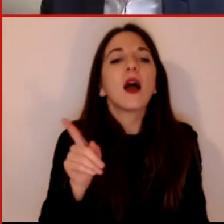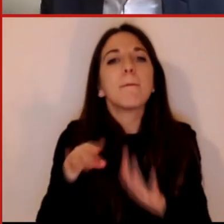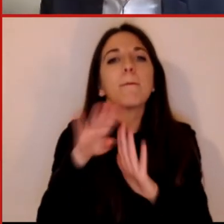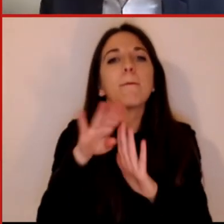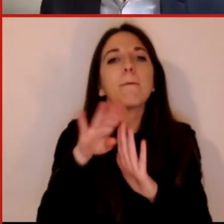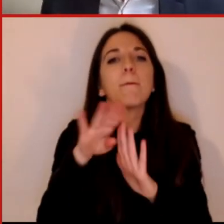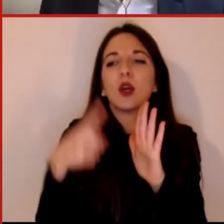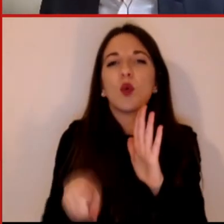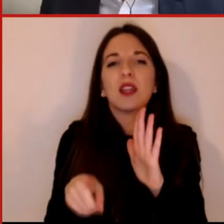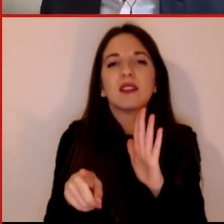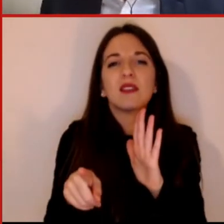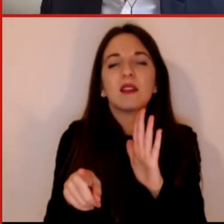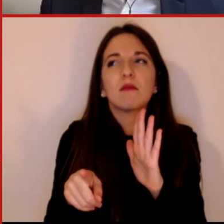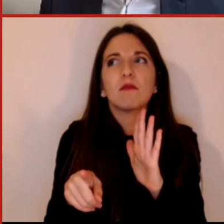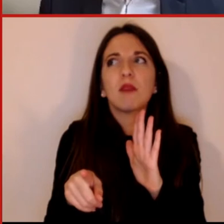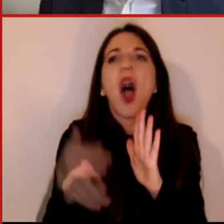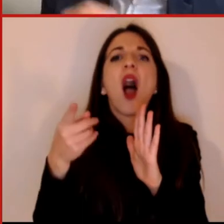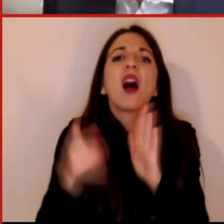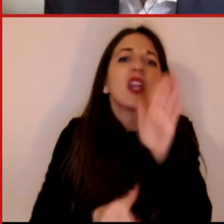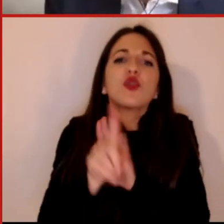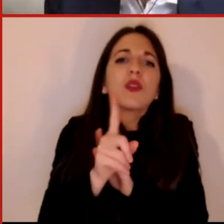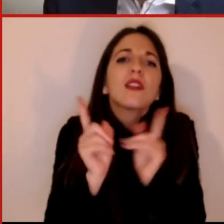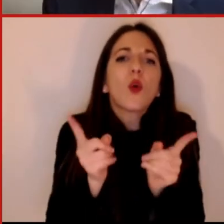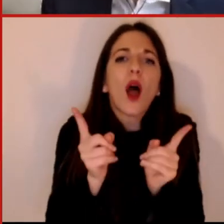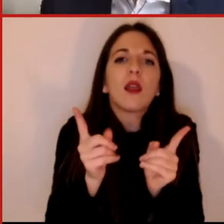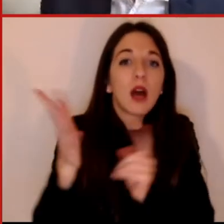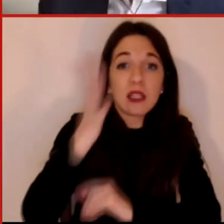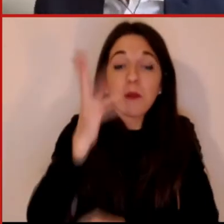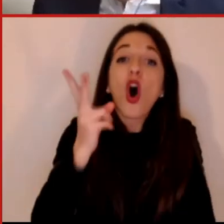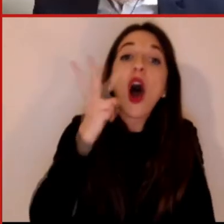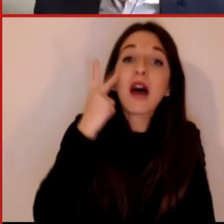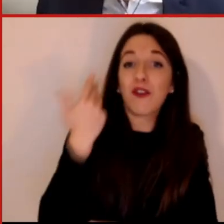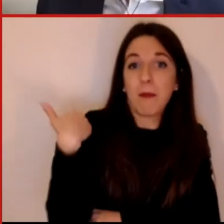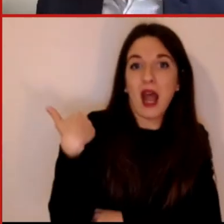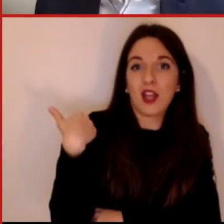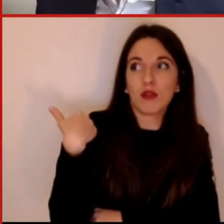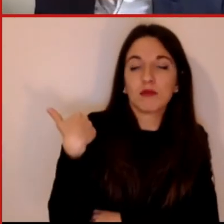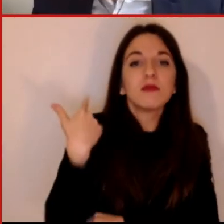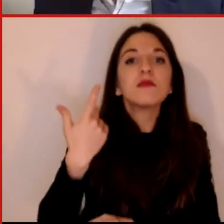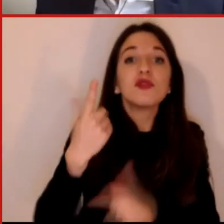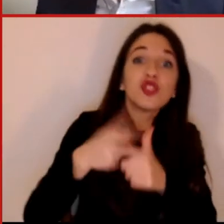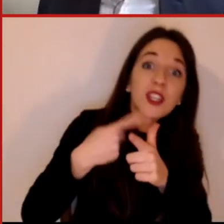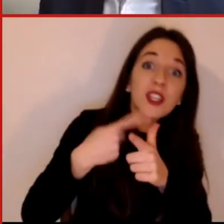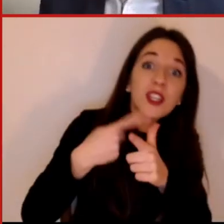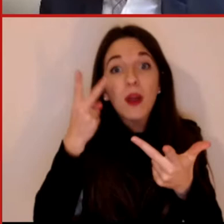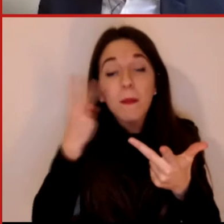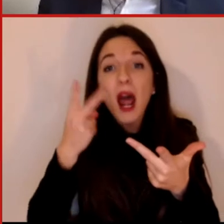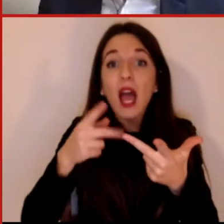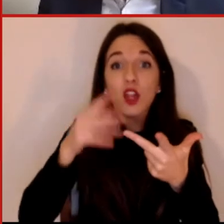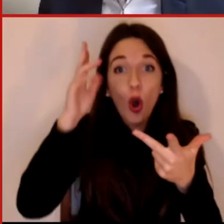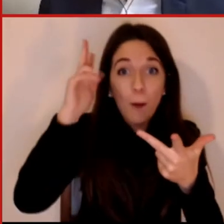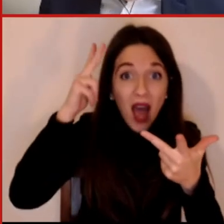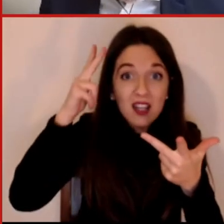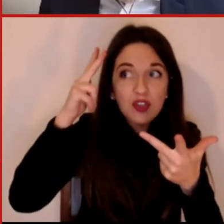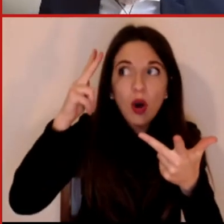Per esempio una cosa che mi viene chiesta spesso è ma a febbraio, a gennaio, a marzo ci hanno indicato un futuro perché in quel tempo non